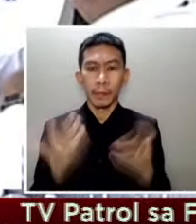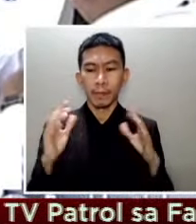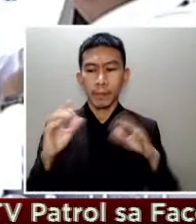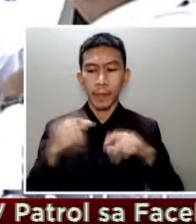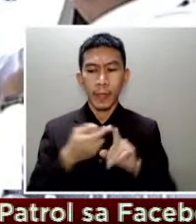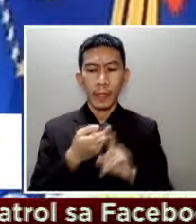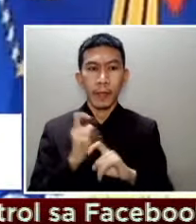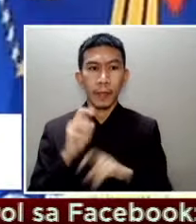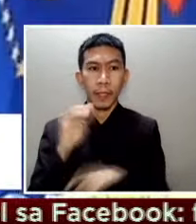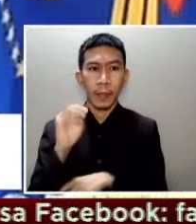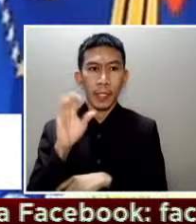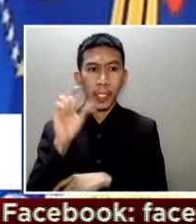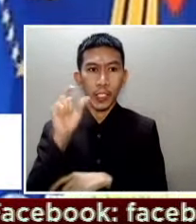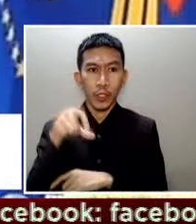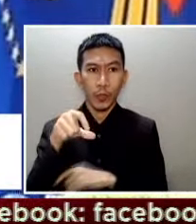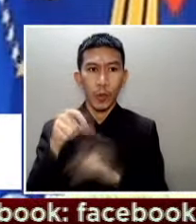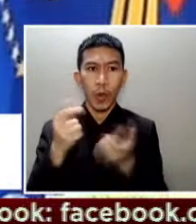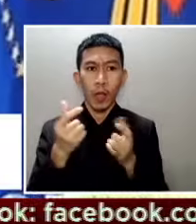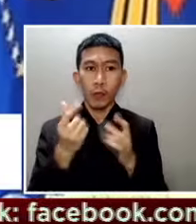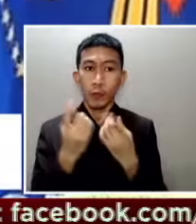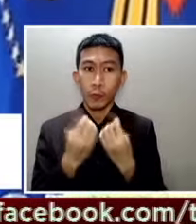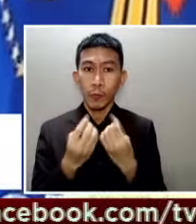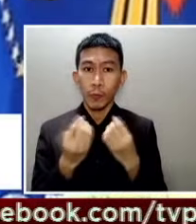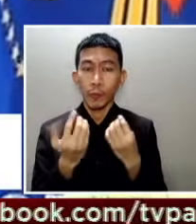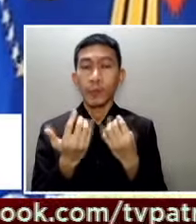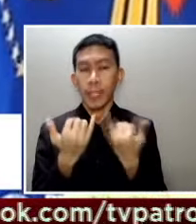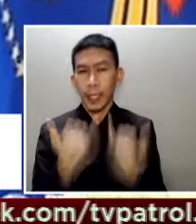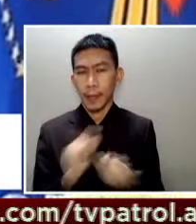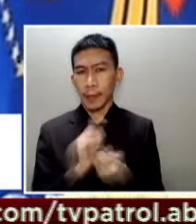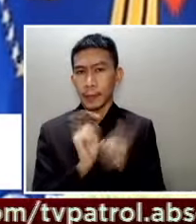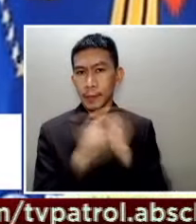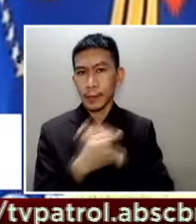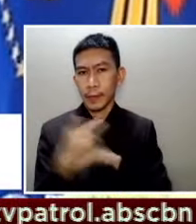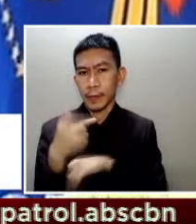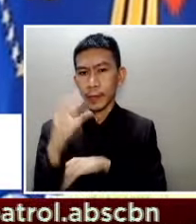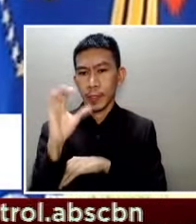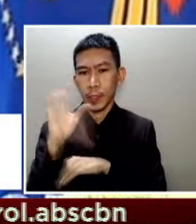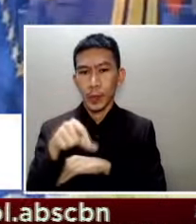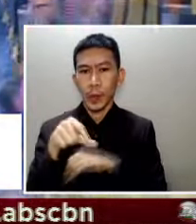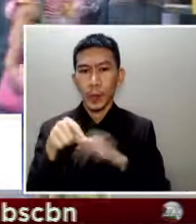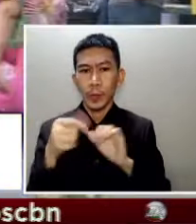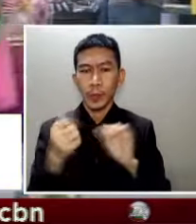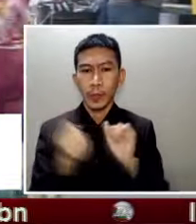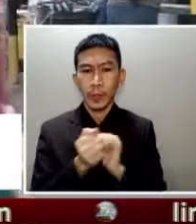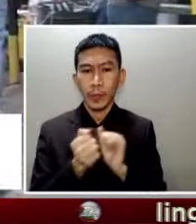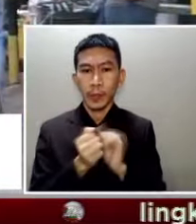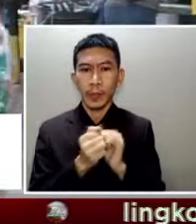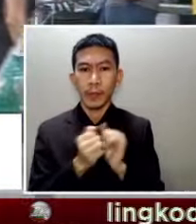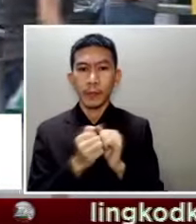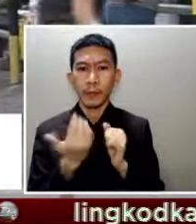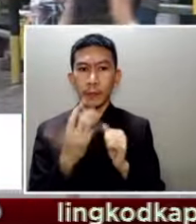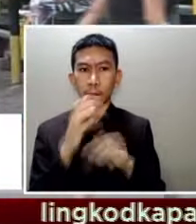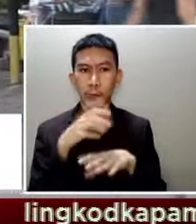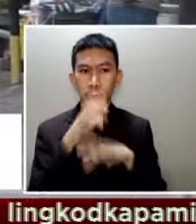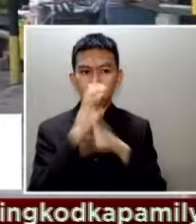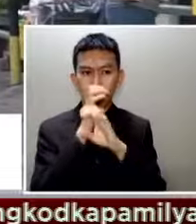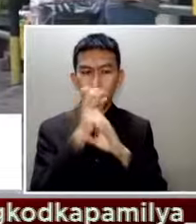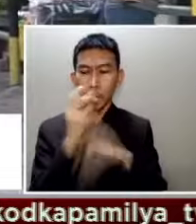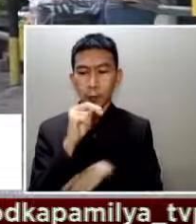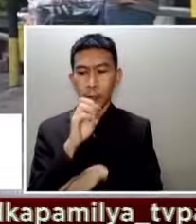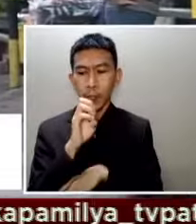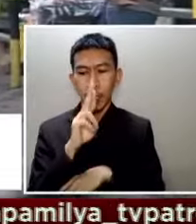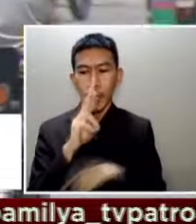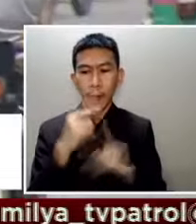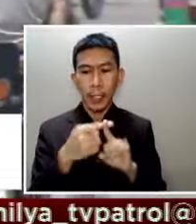MECQ, ilalagay sa ilalim ng General Community Quarantine with heightened restrictions ang Metro Manila at mga karatik